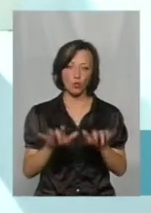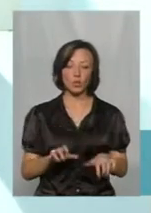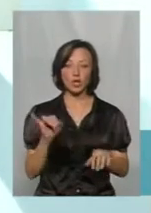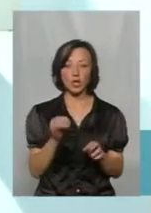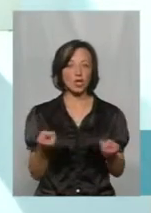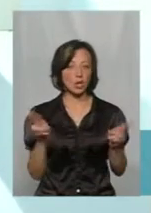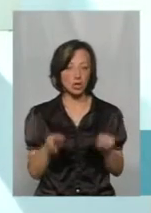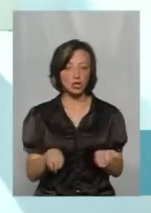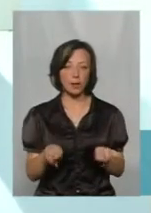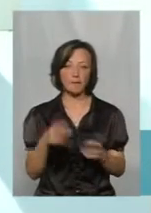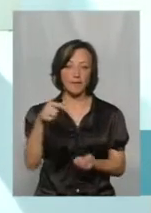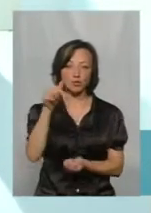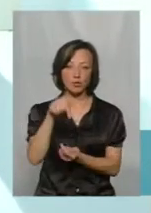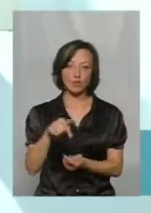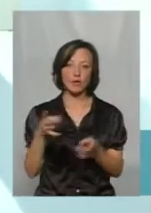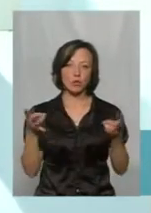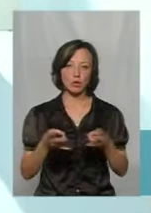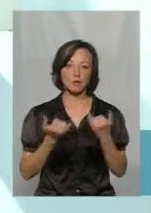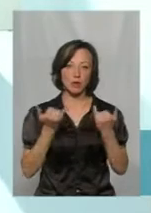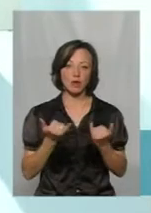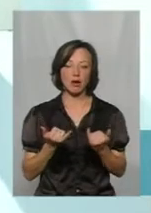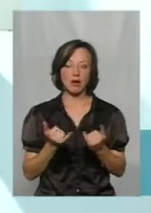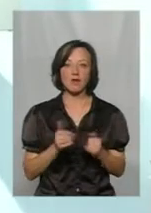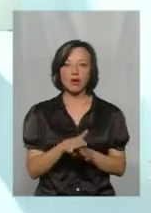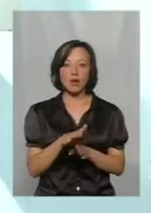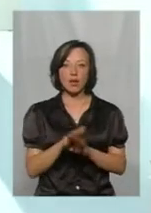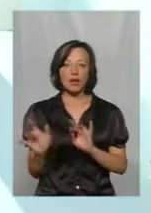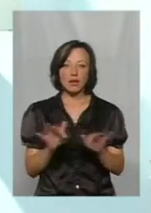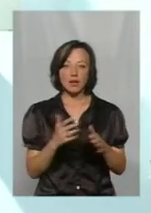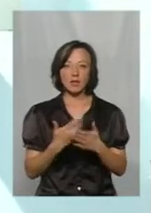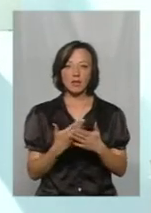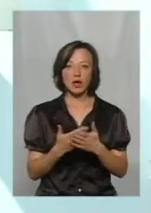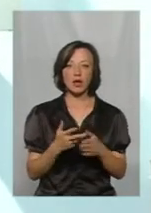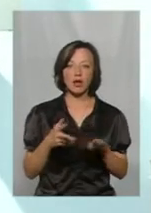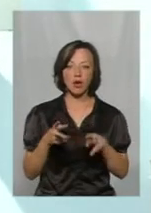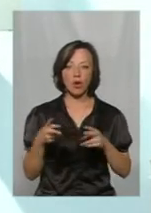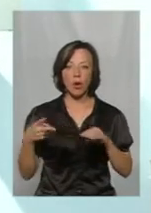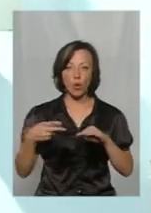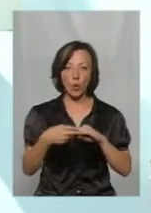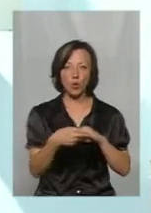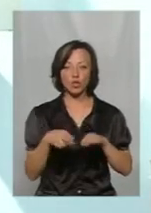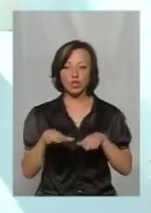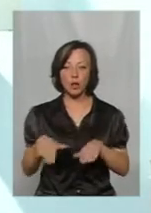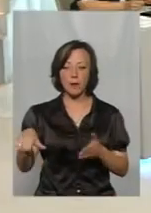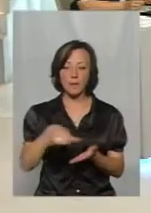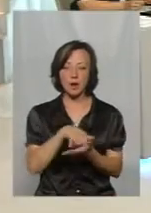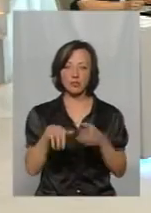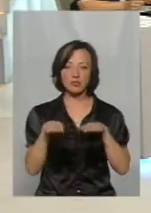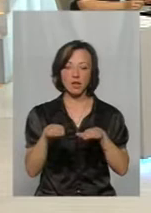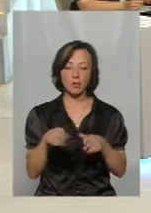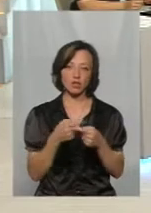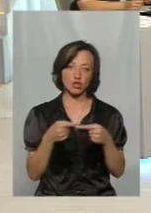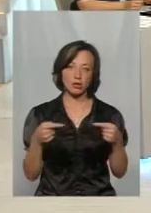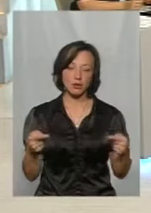і решта пристосування, які потрібні для безпосереднього виконання дії, наприклад, кроєшиття, праска, швейна машинка,